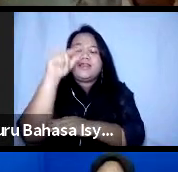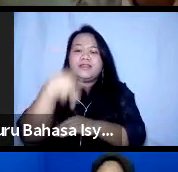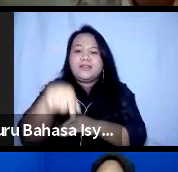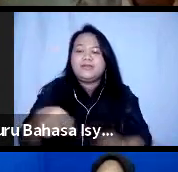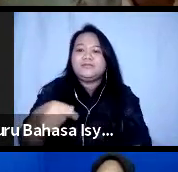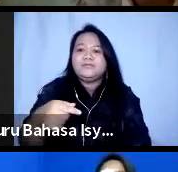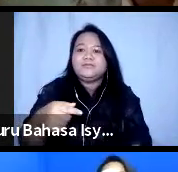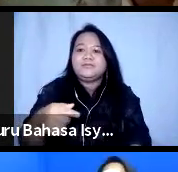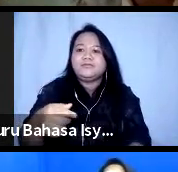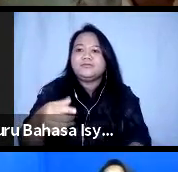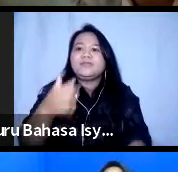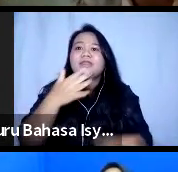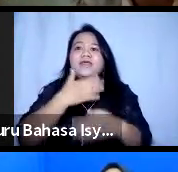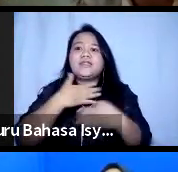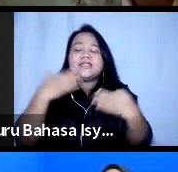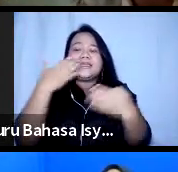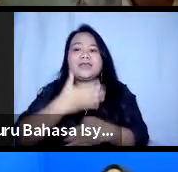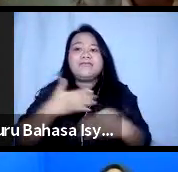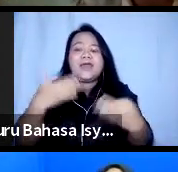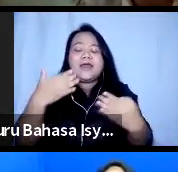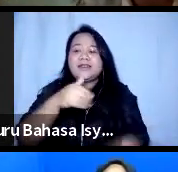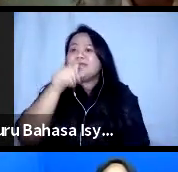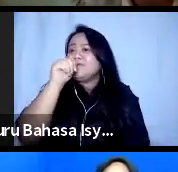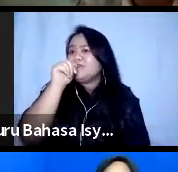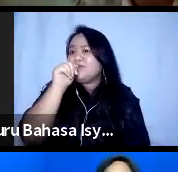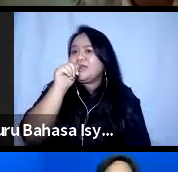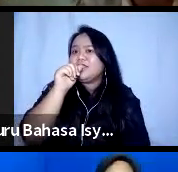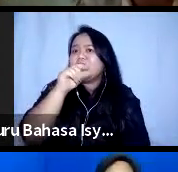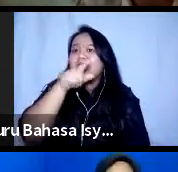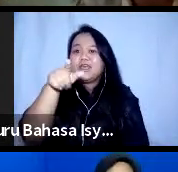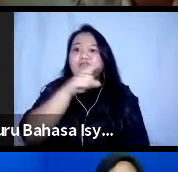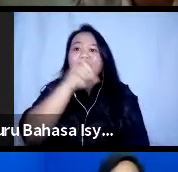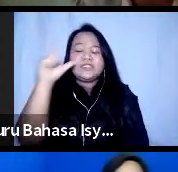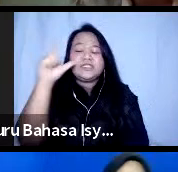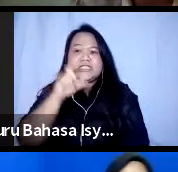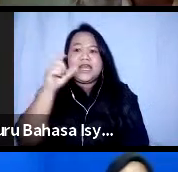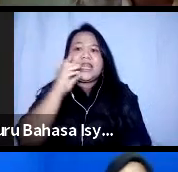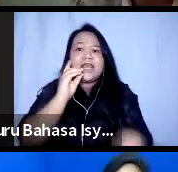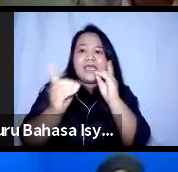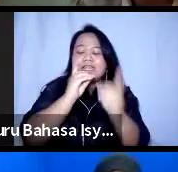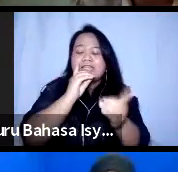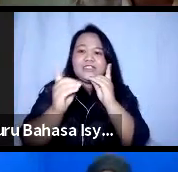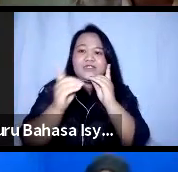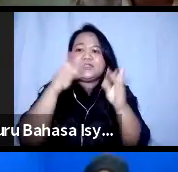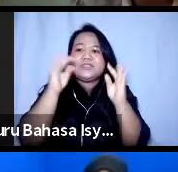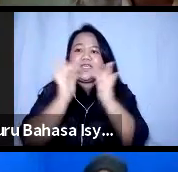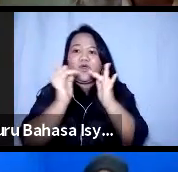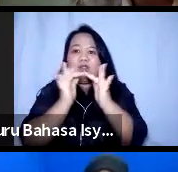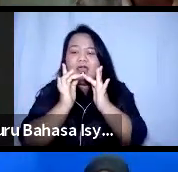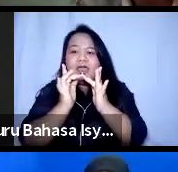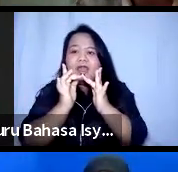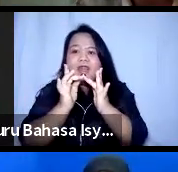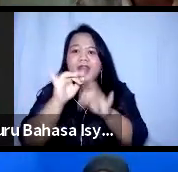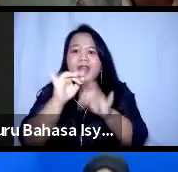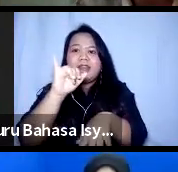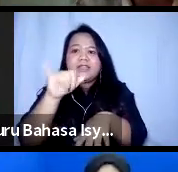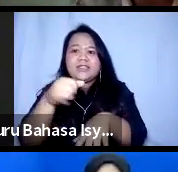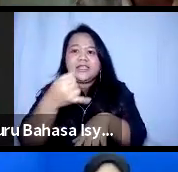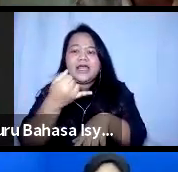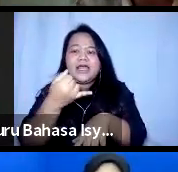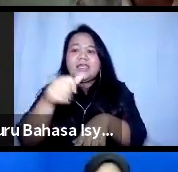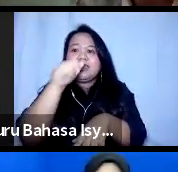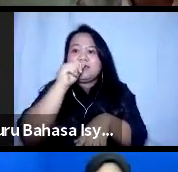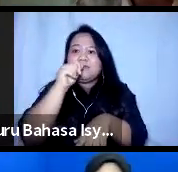silakan dinikmati minumannya karena beginilah caranya diskusi online jadi minumannya